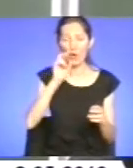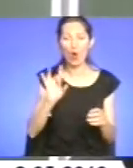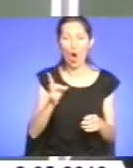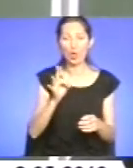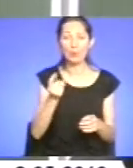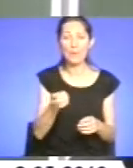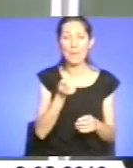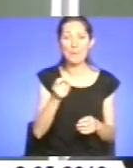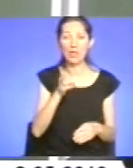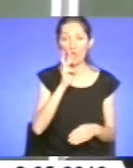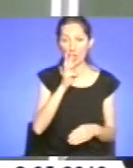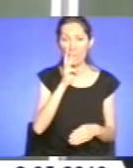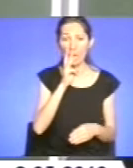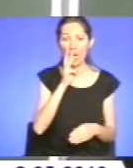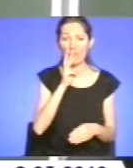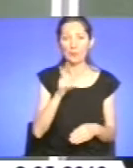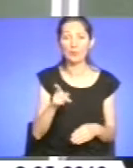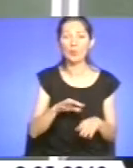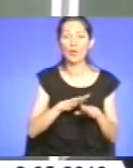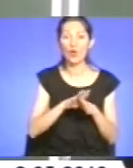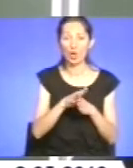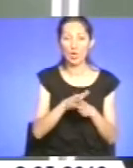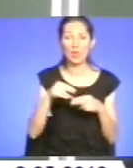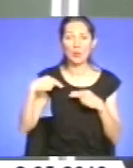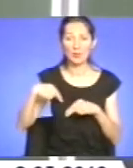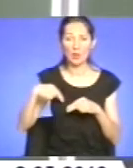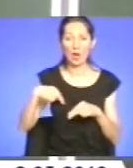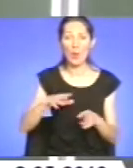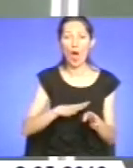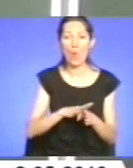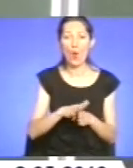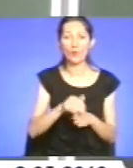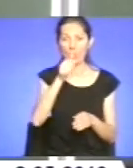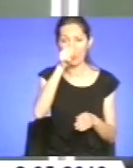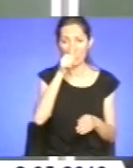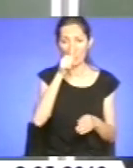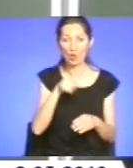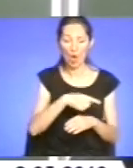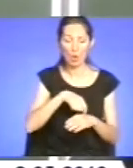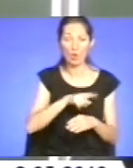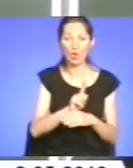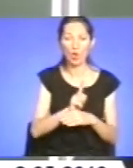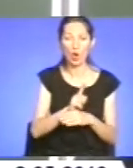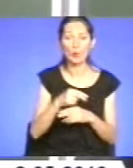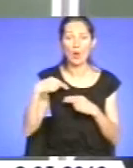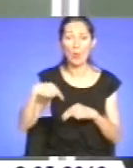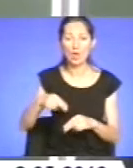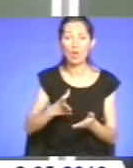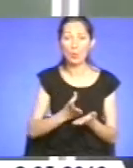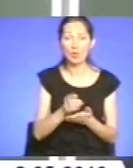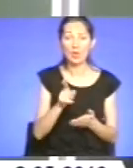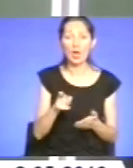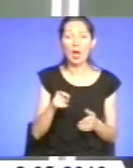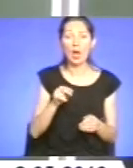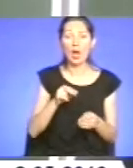мінімальної заробітної плати. І при виконанні працівниками повної місячної годинної норми праці, оплачували їх